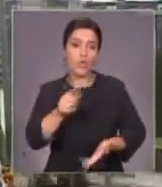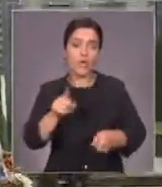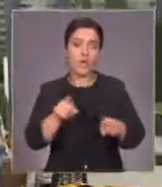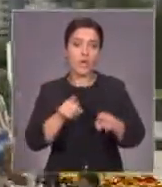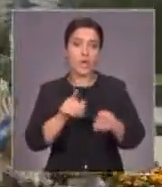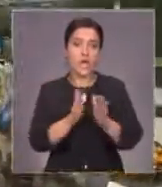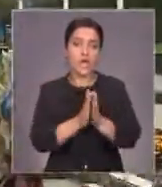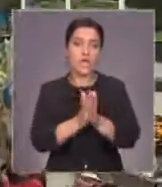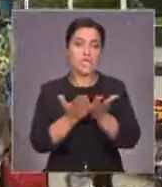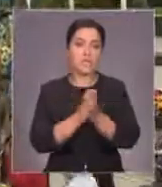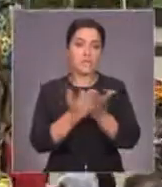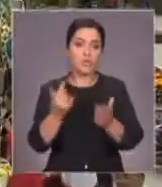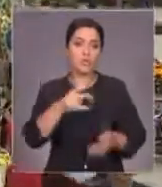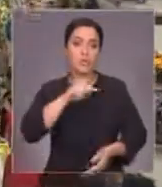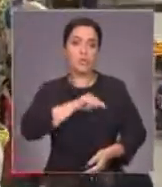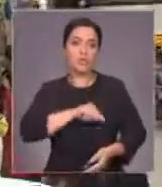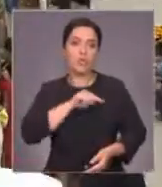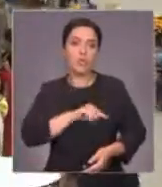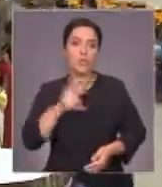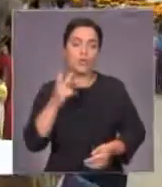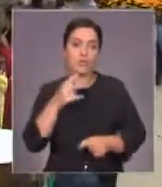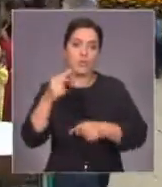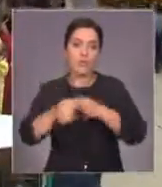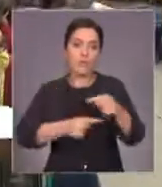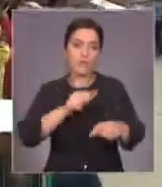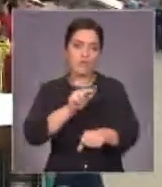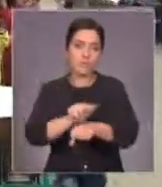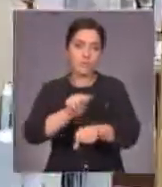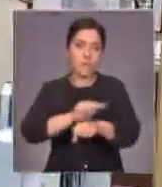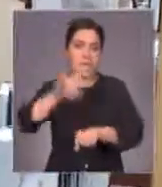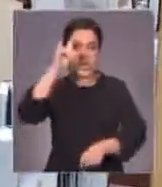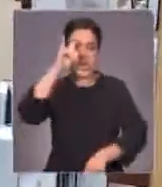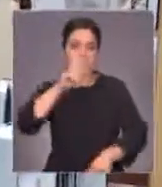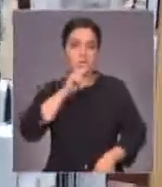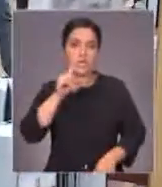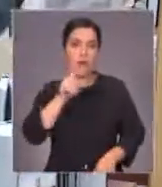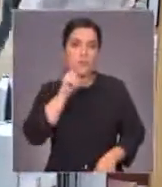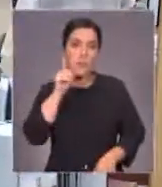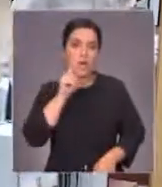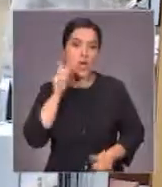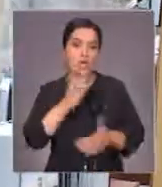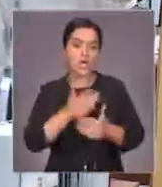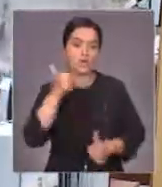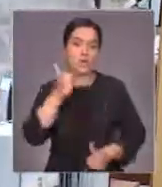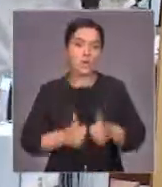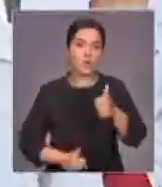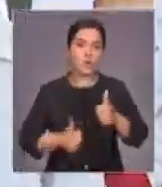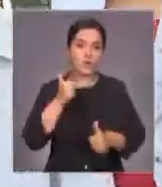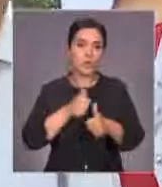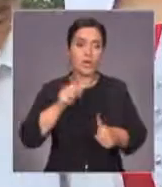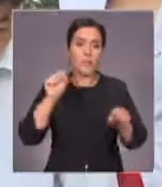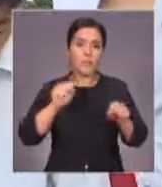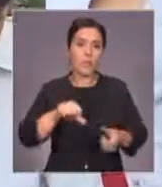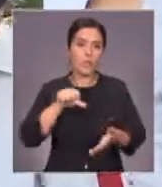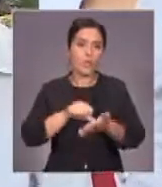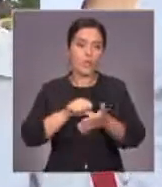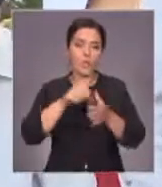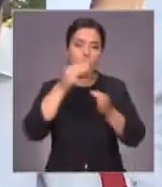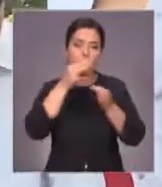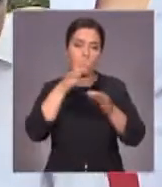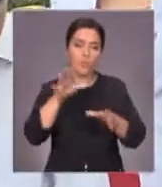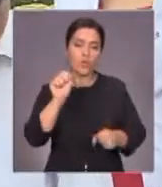Национальной академической библиотеки страны – духовно-нравственное просвещение казахстанской молодежи. В многочисленных конкурсах и